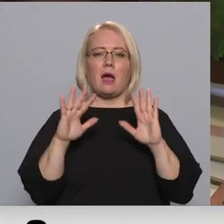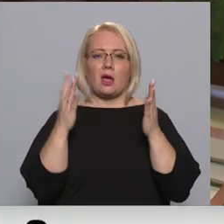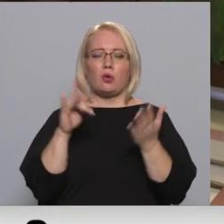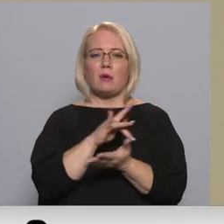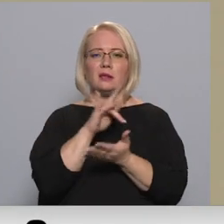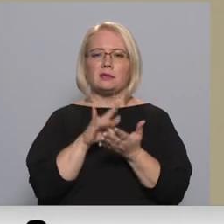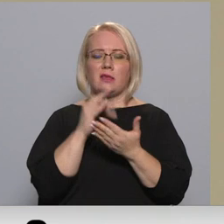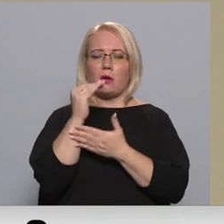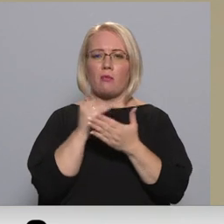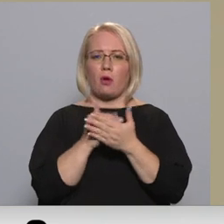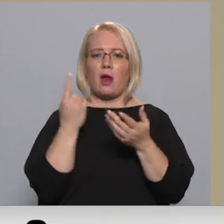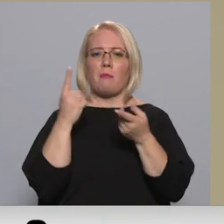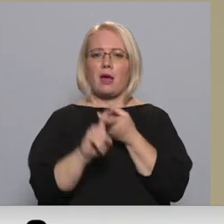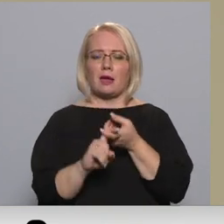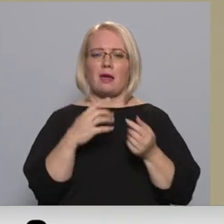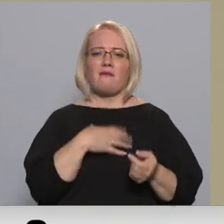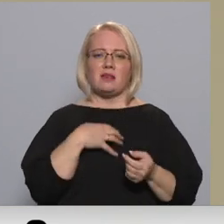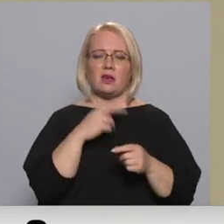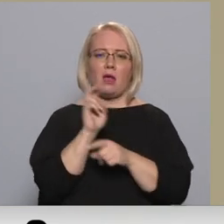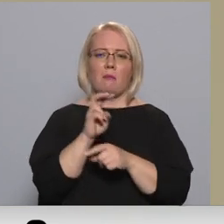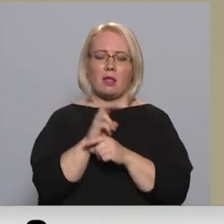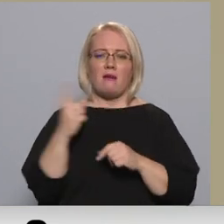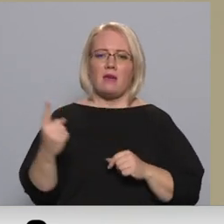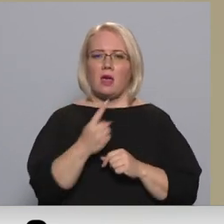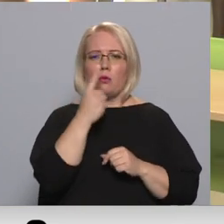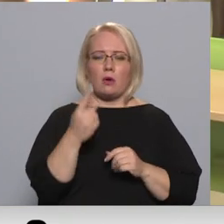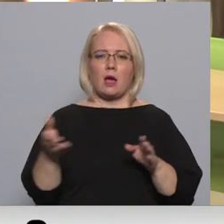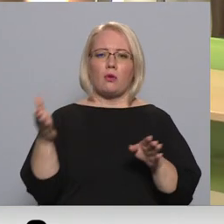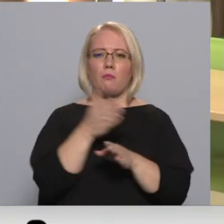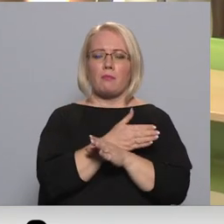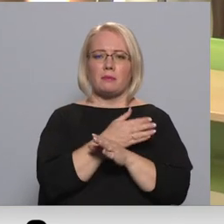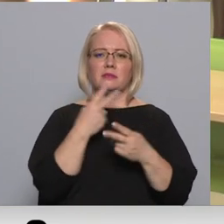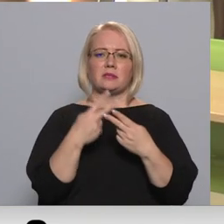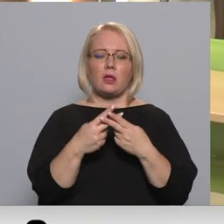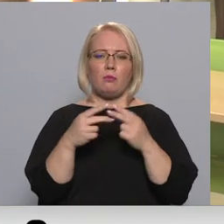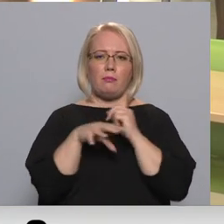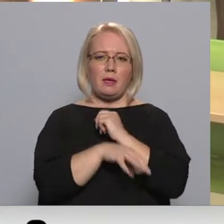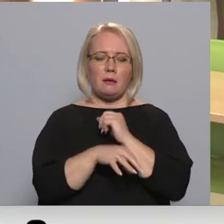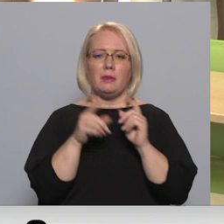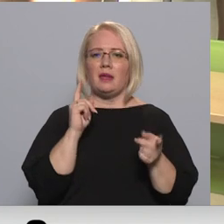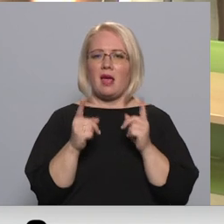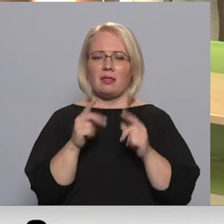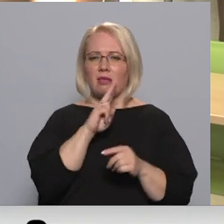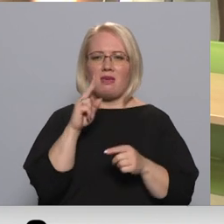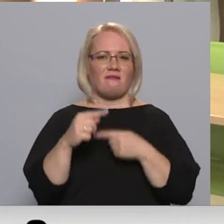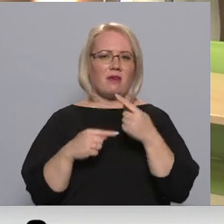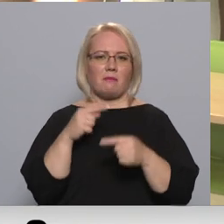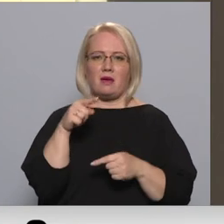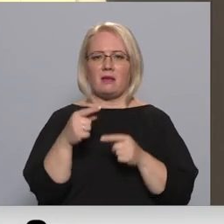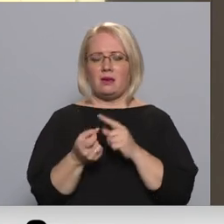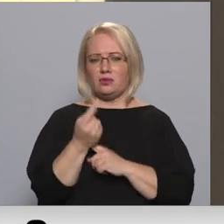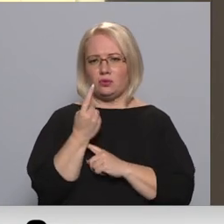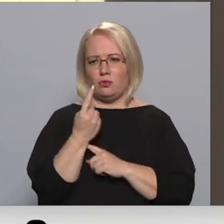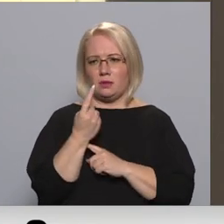programma atkarīgiem vajadzētu apmeklēt apmēram gadu pirms ieslodzījuma termiņa beigām, tomēr realitātei nevienmēr tā izdodas.